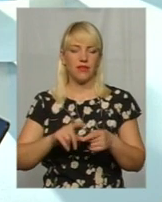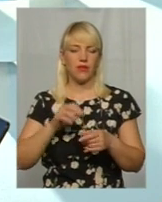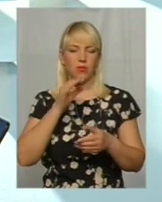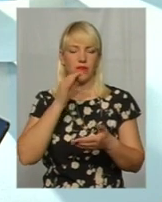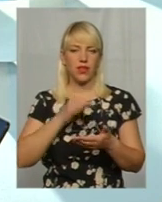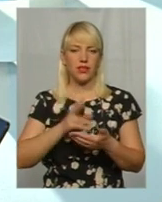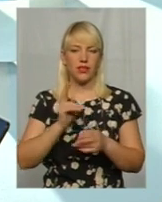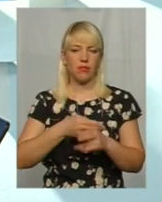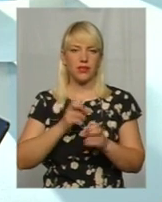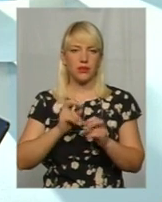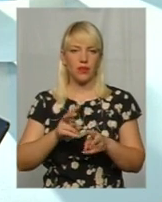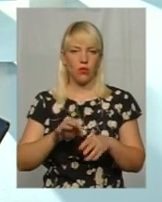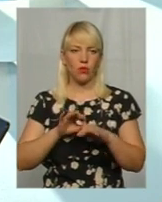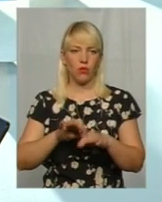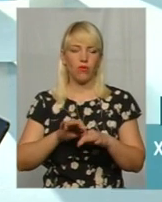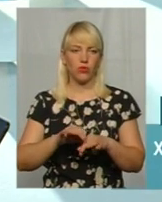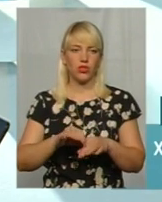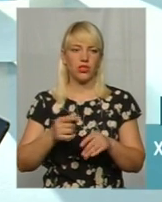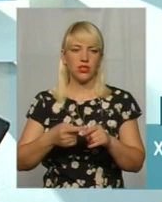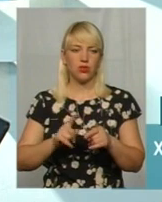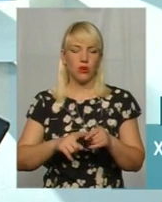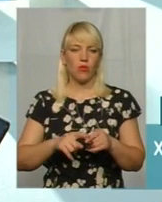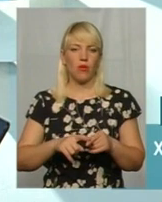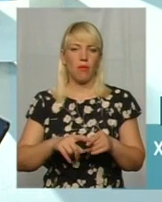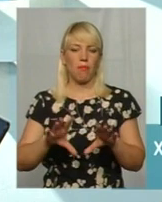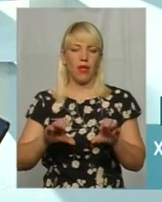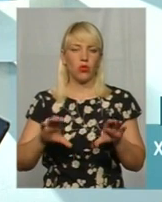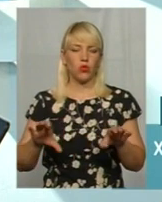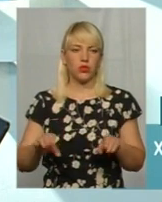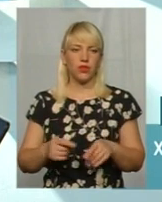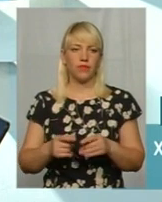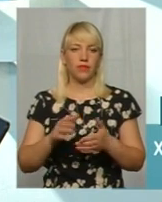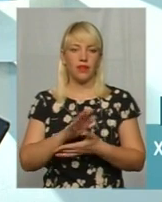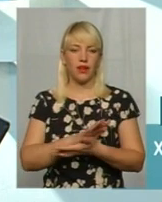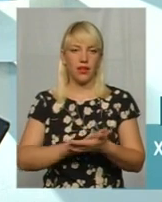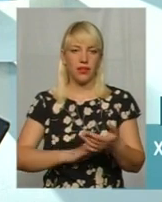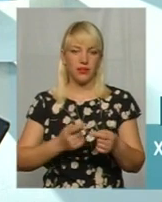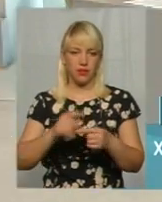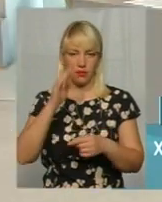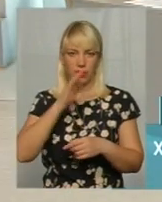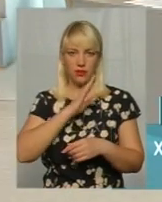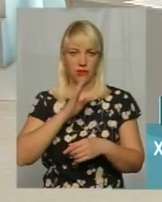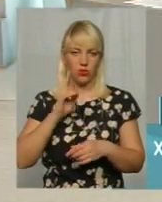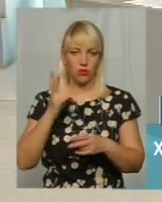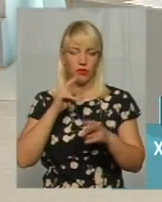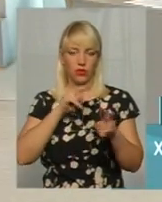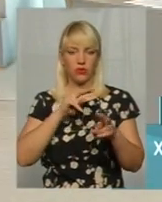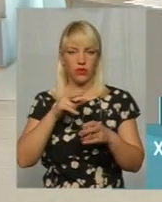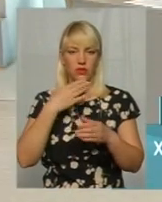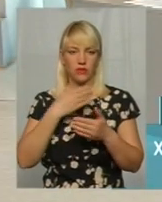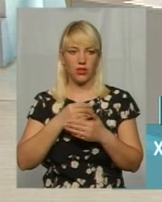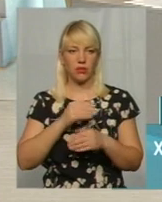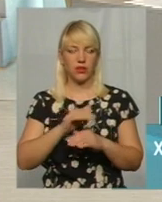поводження на цьому батуті. Це одна сторона медалі. Інша сторона медалі – це, звичайно, батьки, які повинні слідкувати за своїми дітьми. І